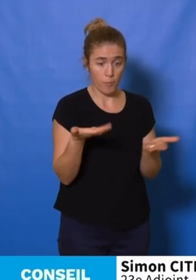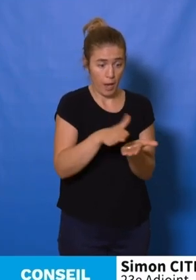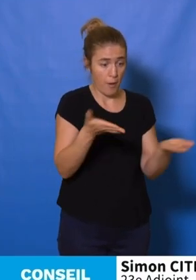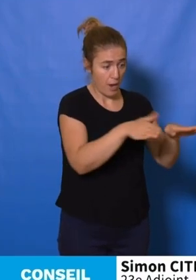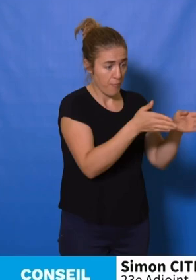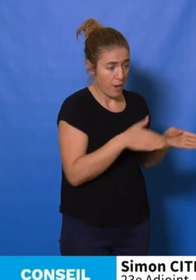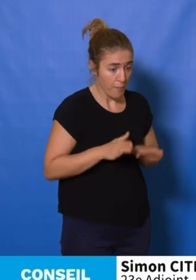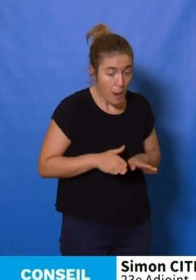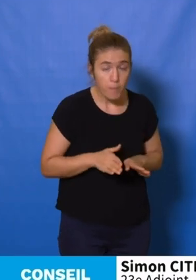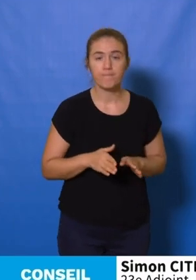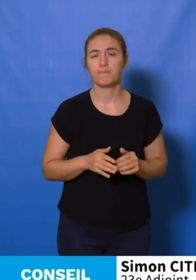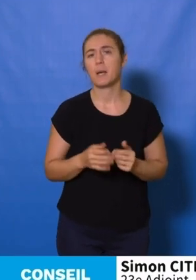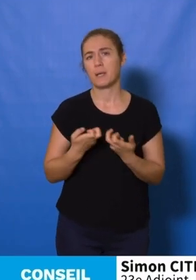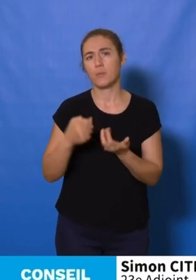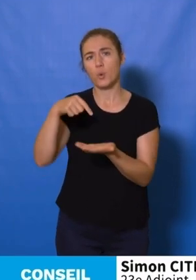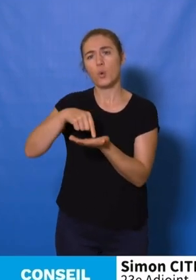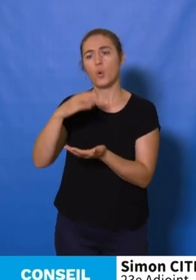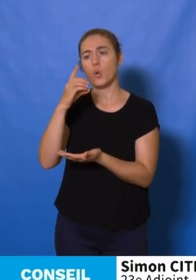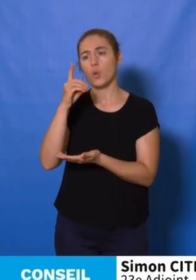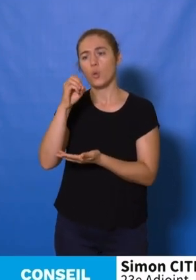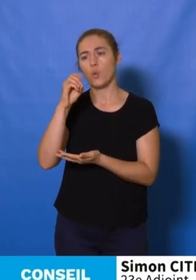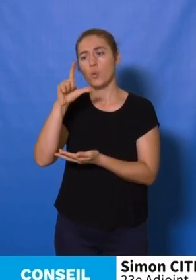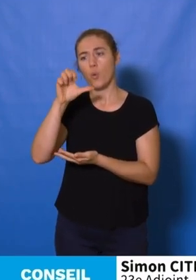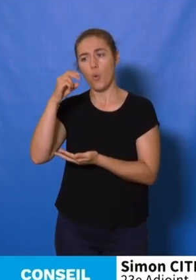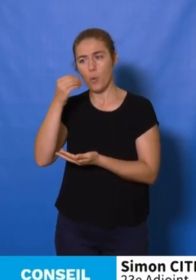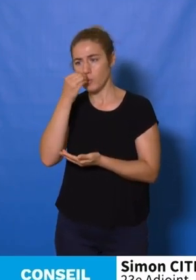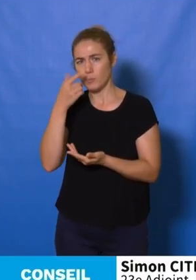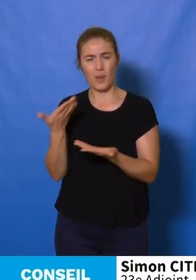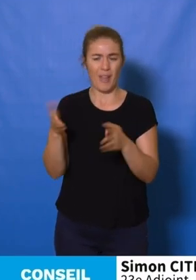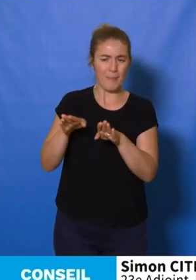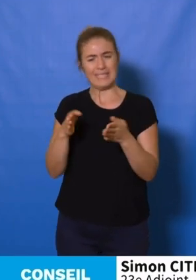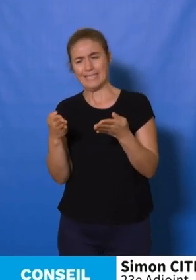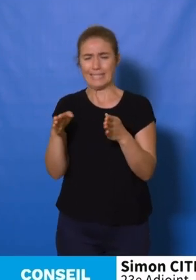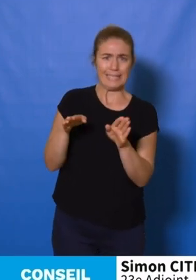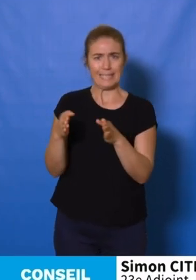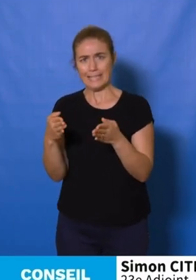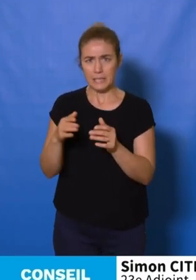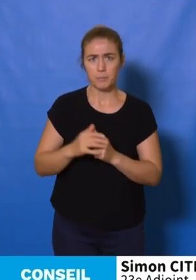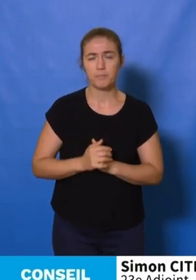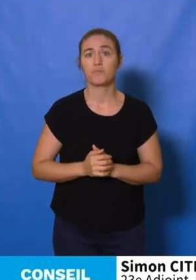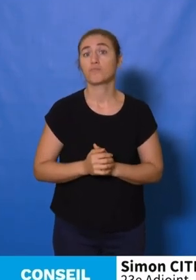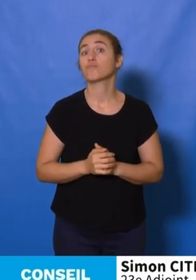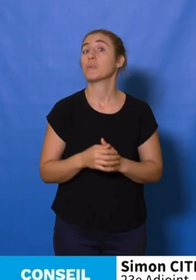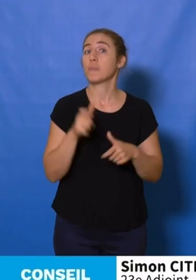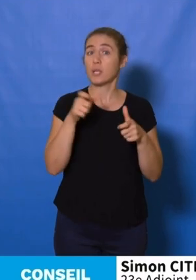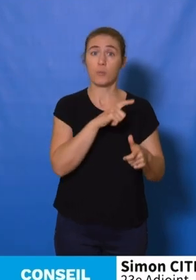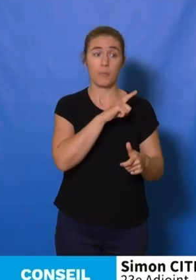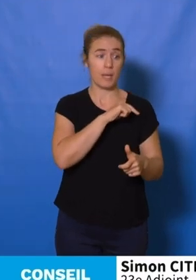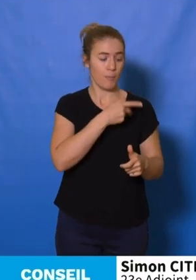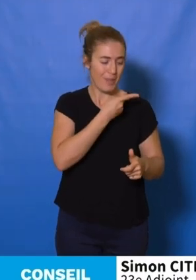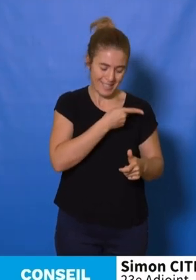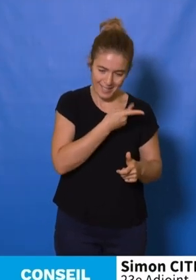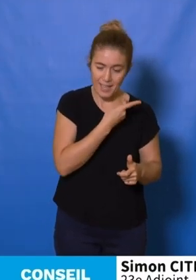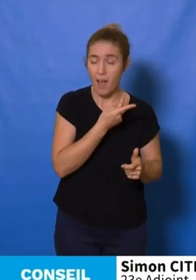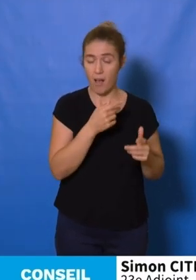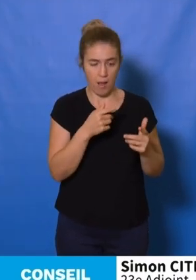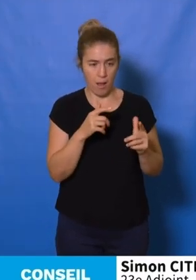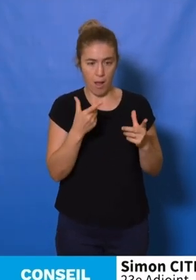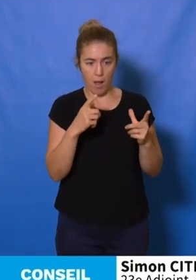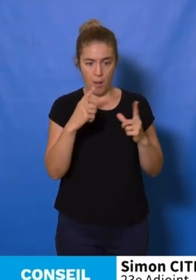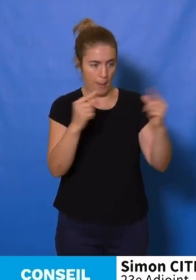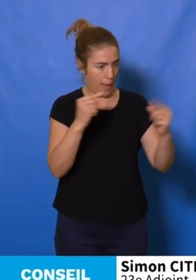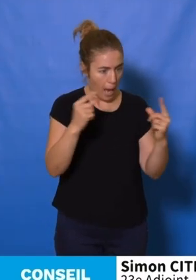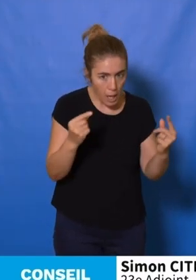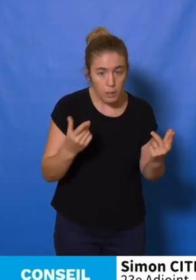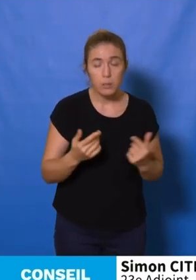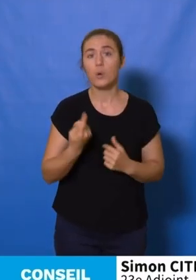particulièrement à celui de Doulon qui est à nouveau menacé. Les médecins sont de moins en moins présents et nous, collectivités